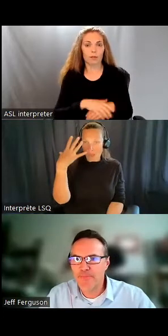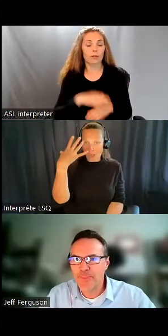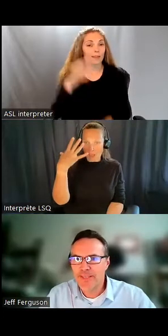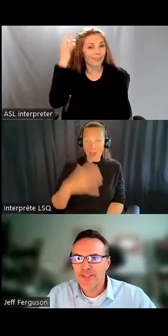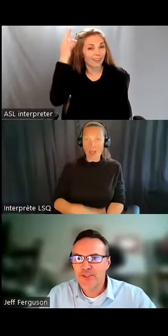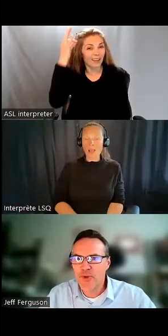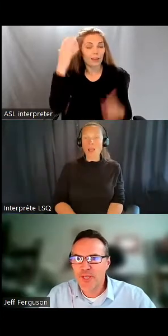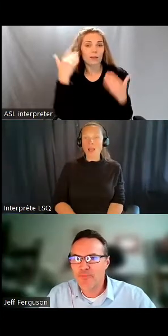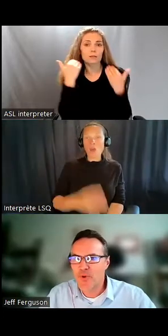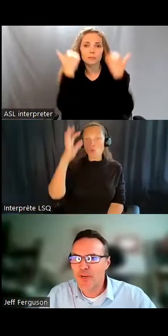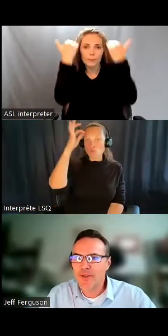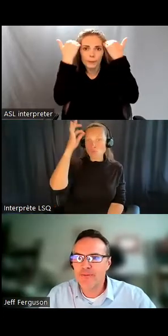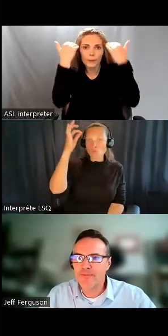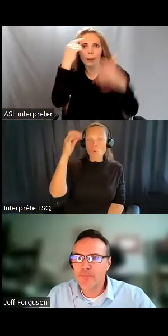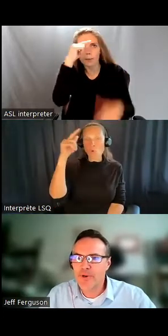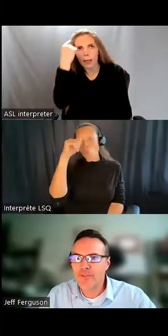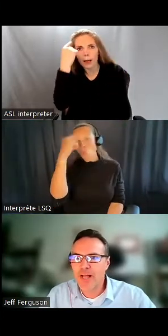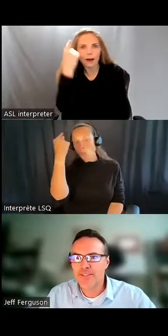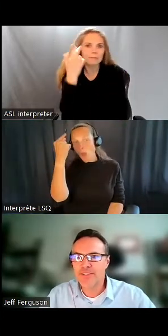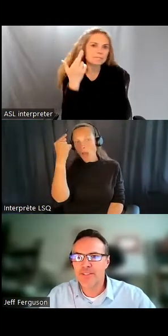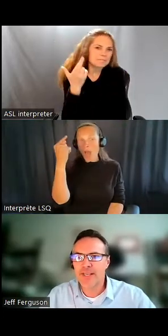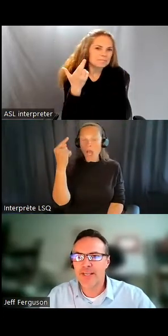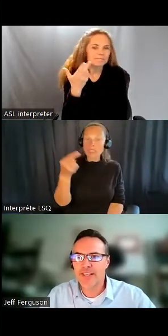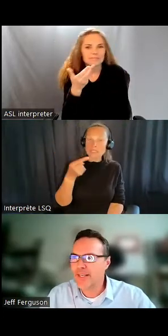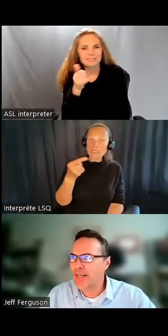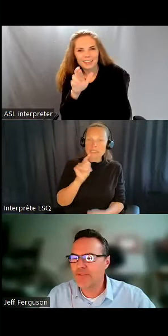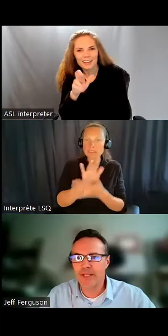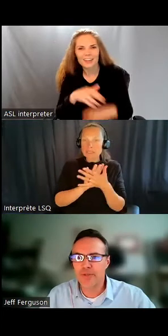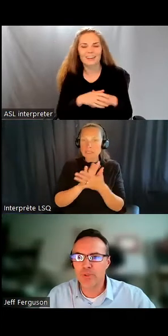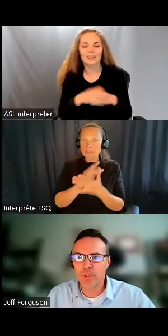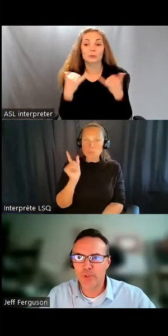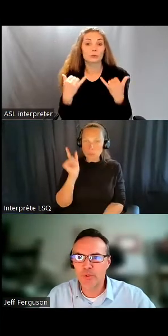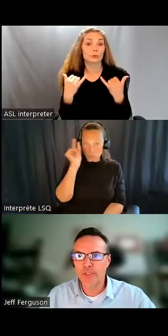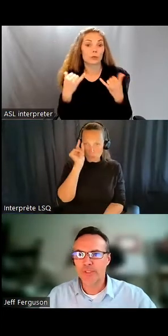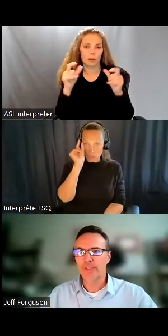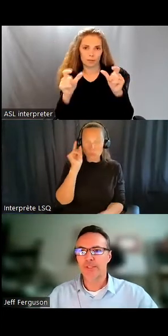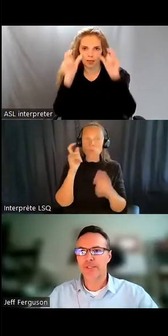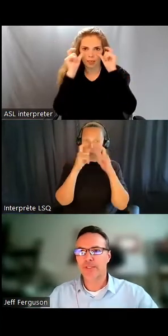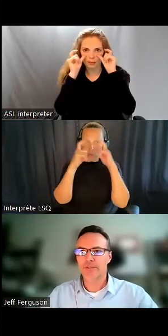J'ai des cheveux noirs gris courts. J'ai des lunettes aujourd'hui.